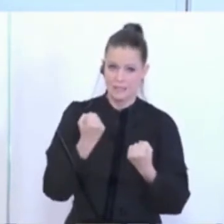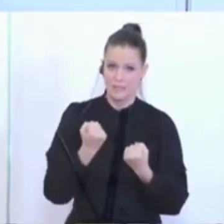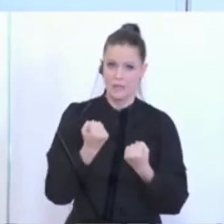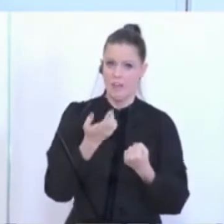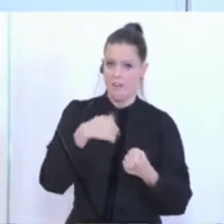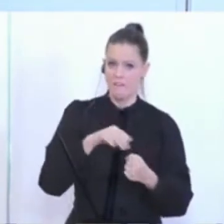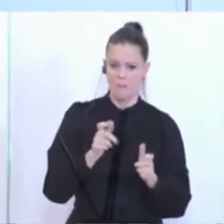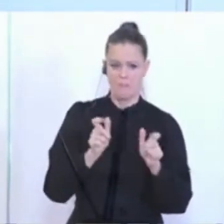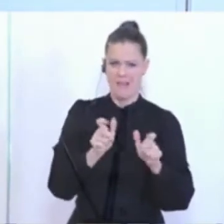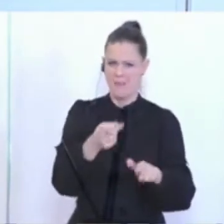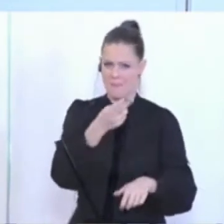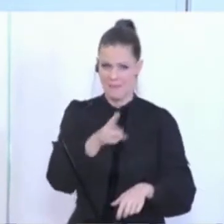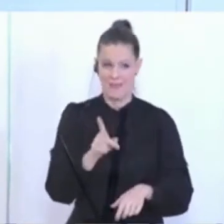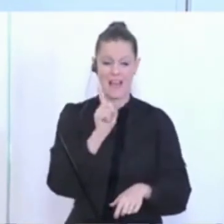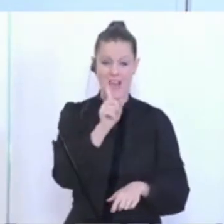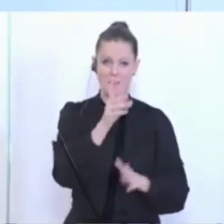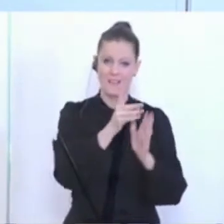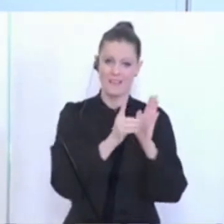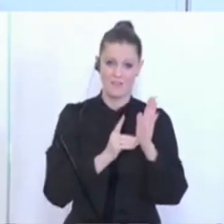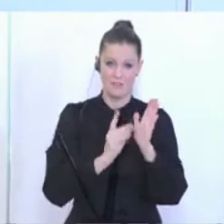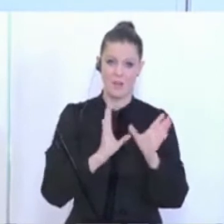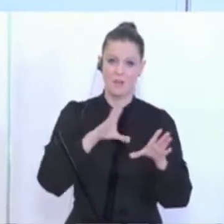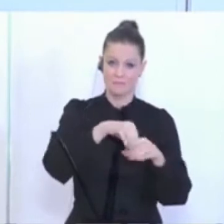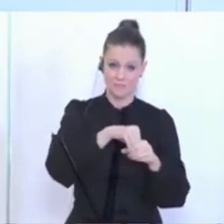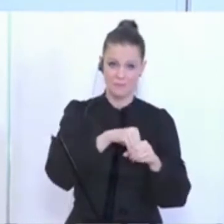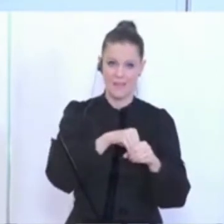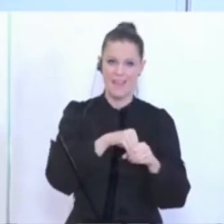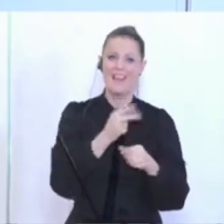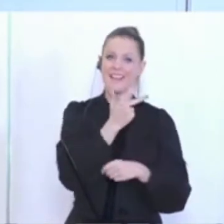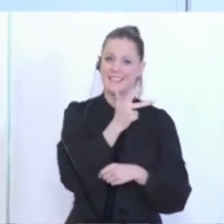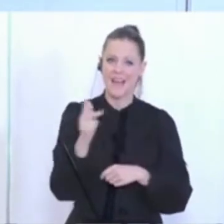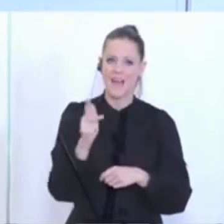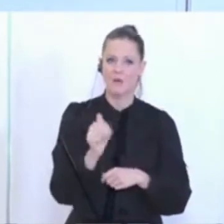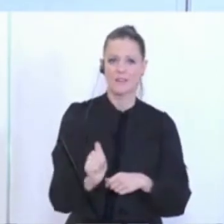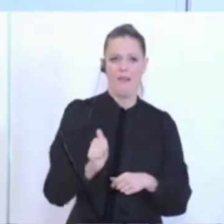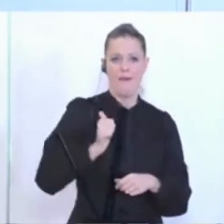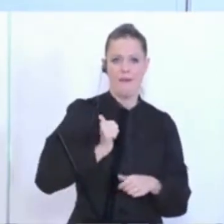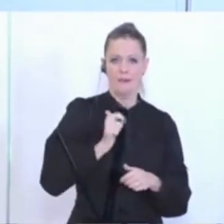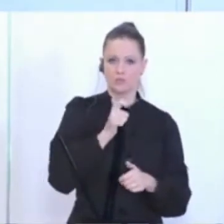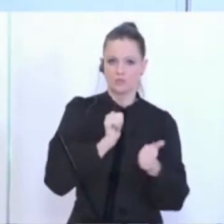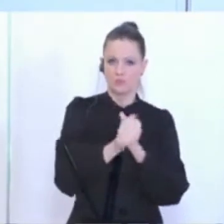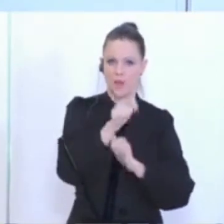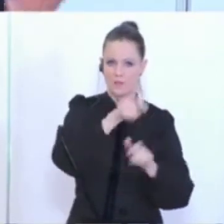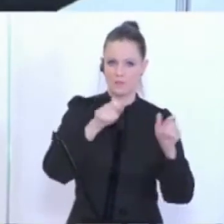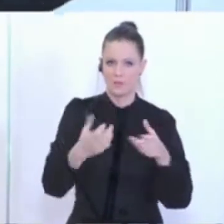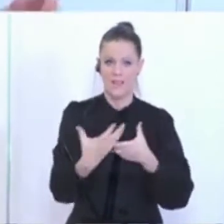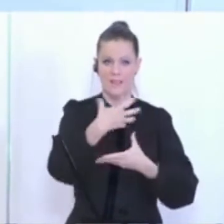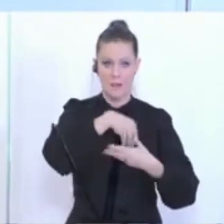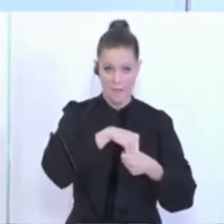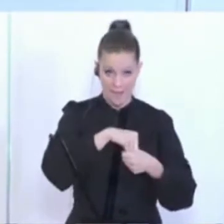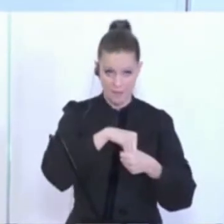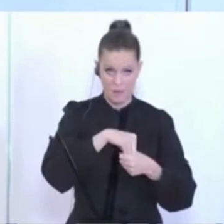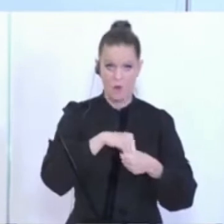dieser Definition aber auch erfasst 300 Heeressportlerinnen und Heeressportler und auch